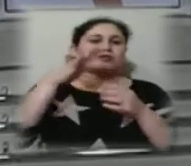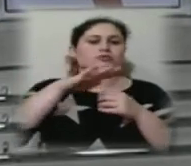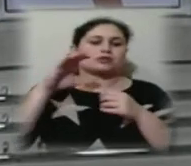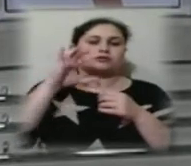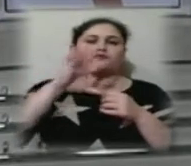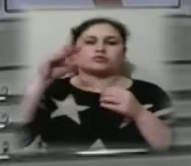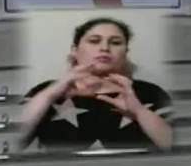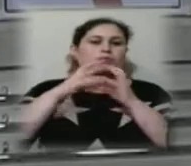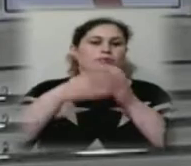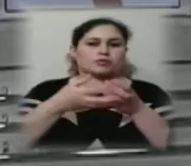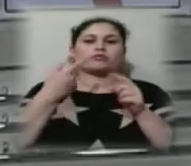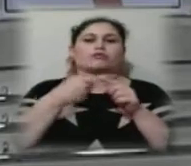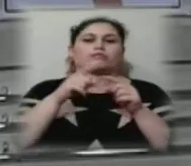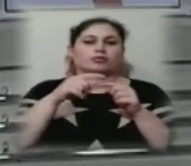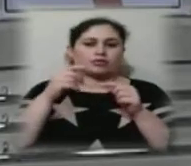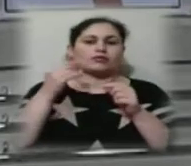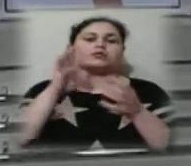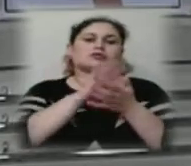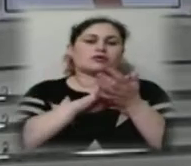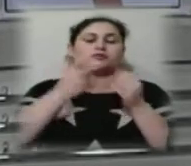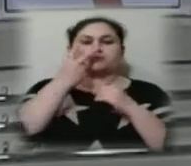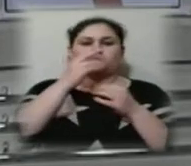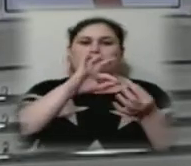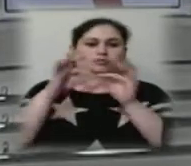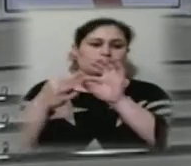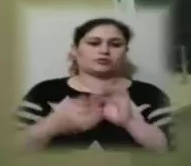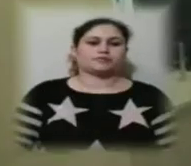водоркою титуликою спілкувалися наші кореспонденти.